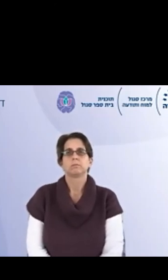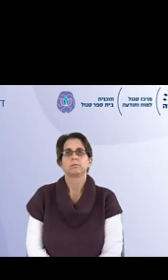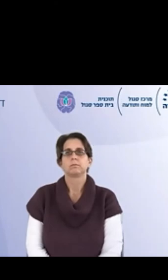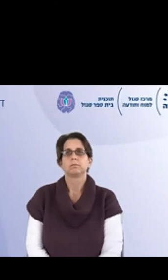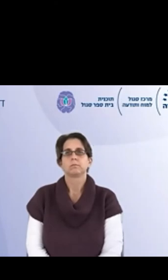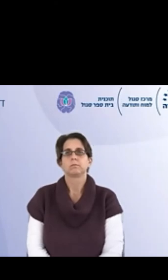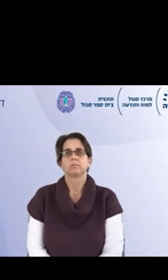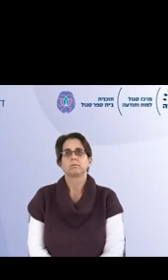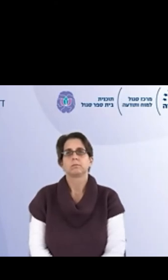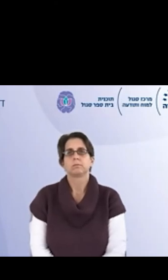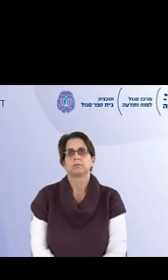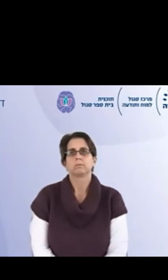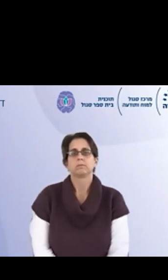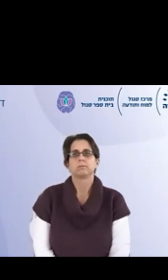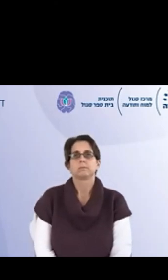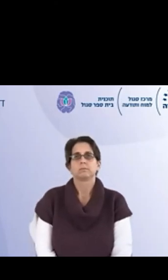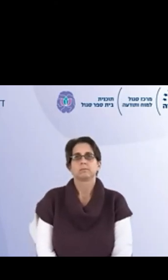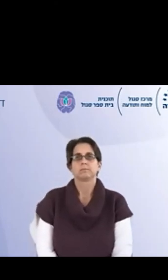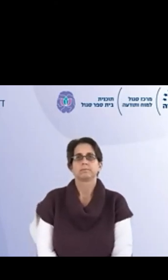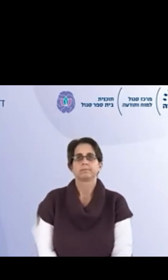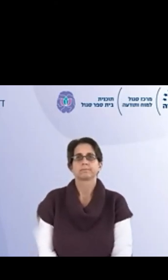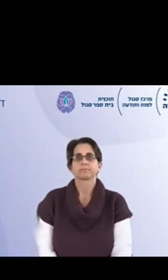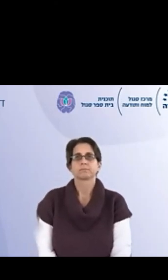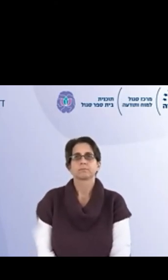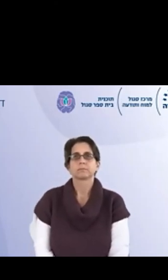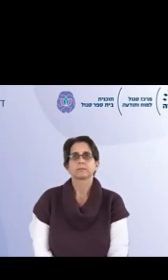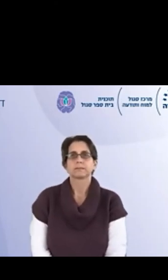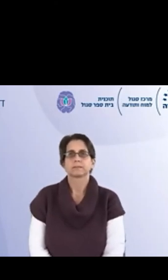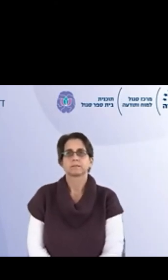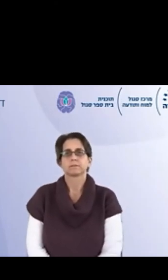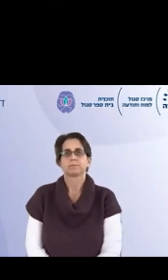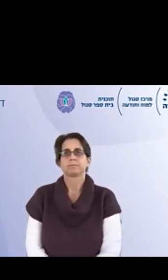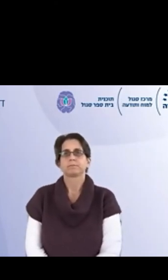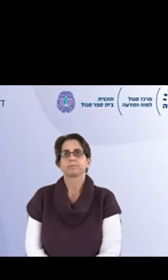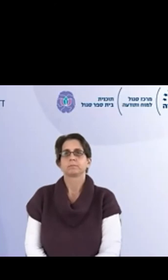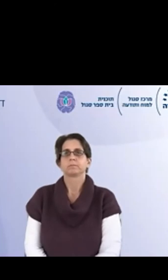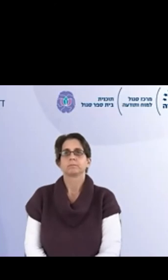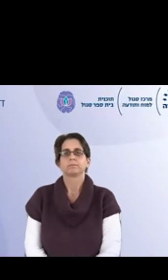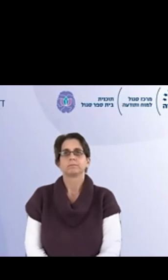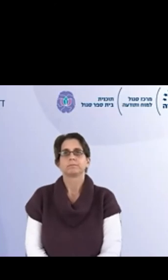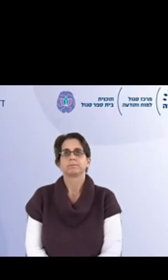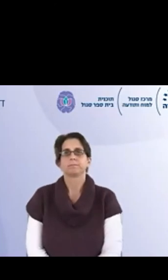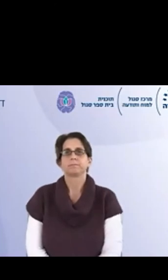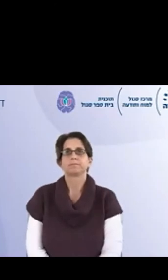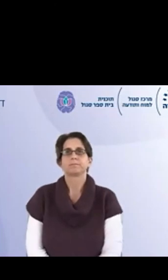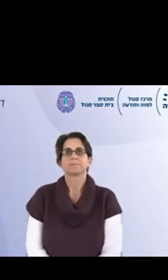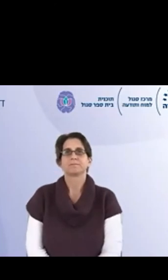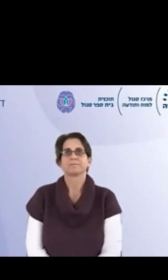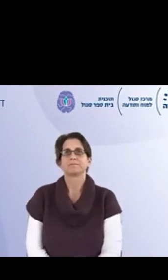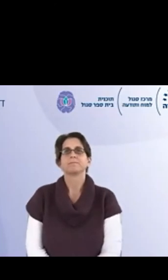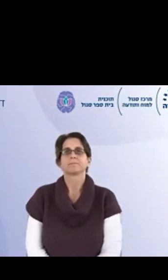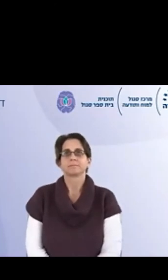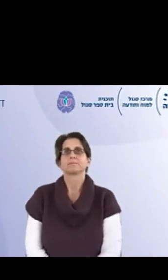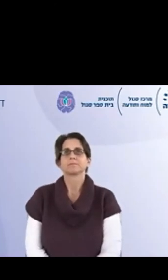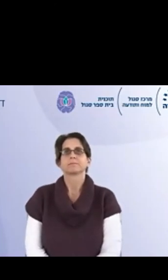מיומו כמעט הראשון של בית הספר. בבוקר יש לנו רצועה של עשרים דקות, שהייתה נקראת מה נשמע.